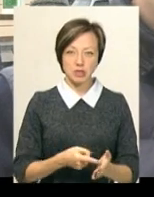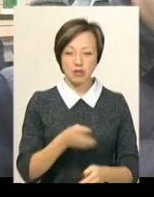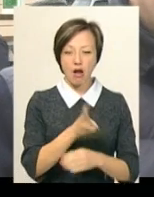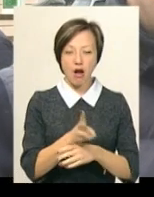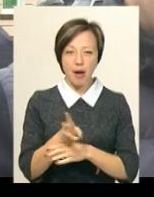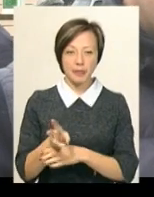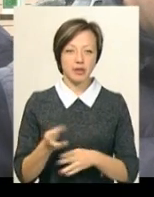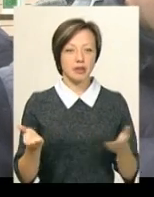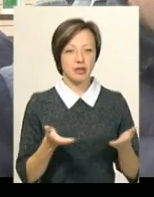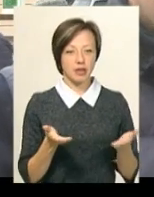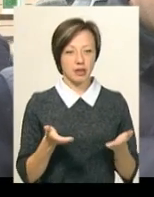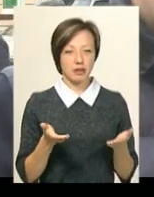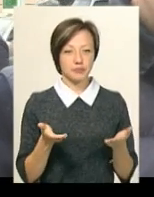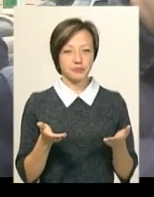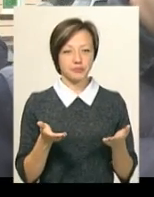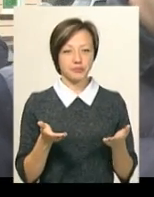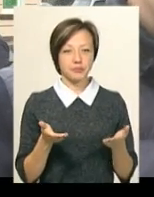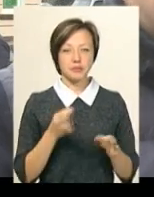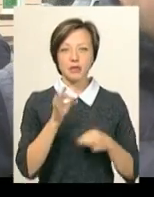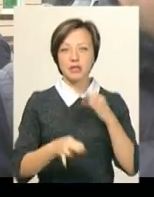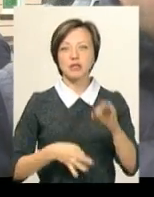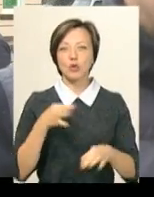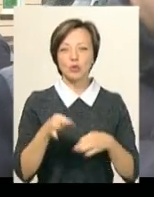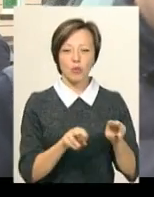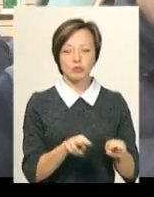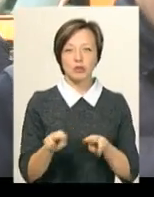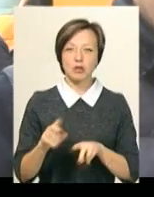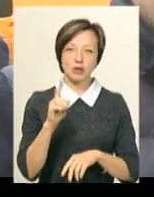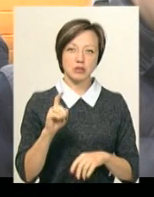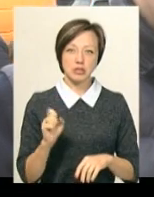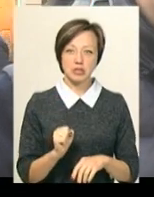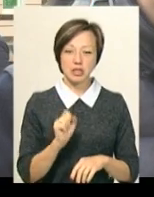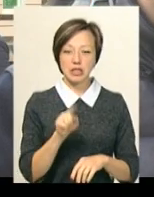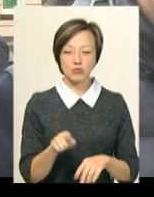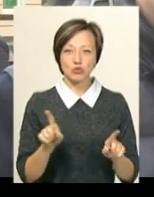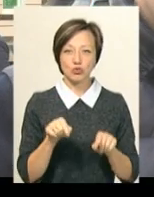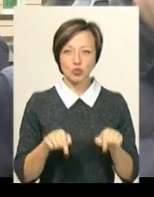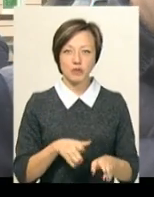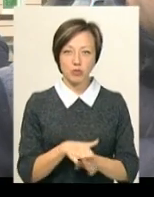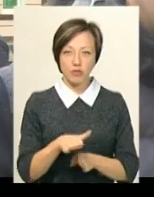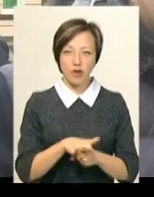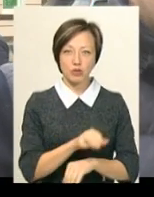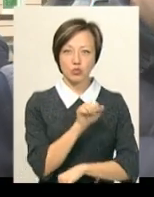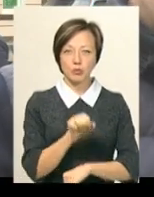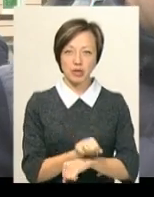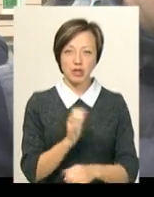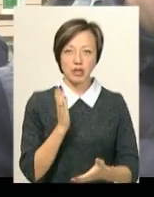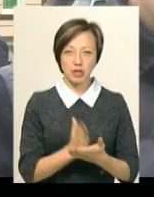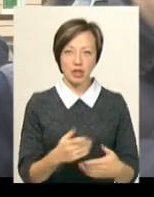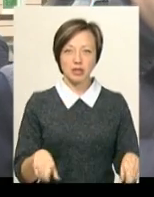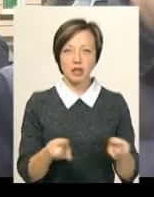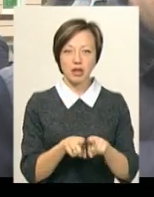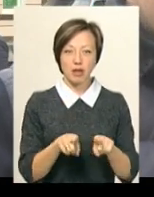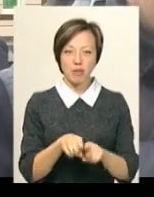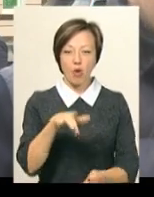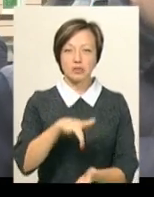Відеокамери, які цілодобово спостерігають за тим, що тут відбувається. Тобто, зупинка є таким же